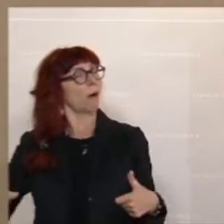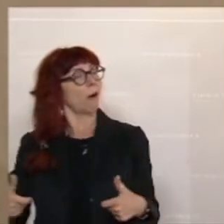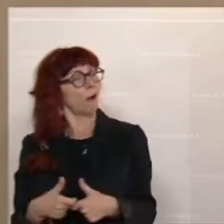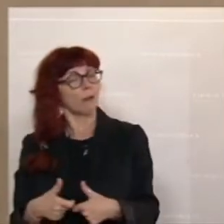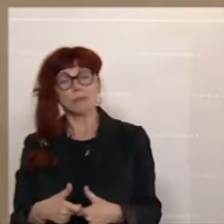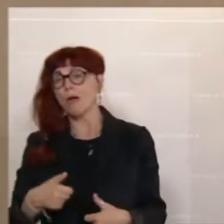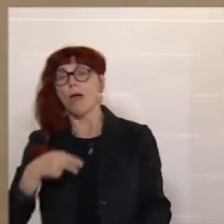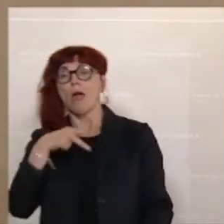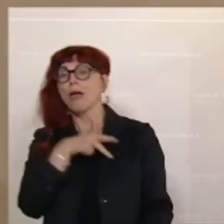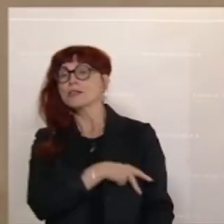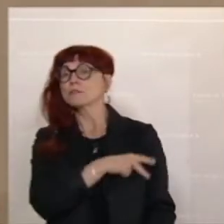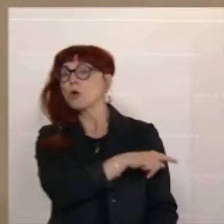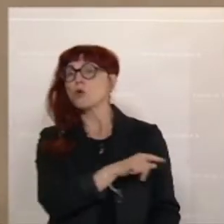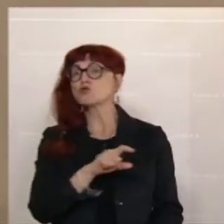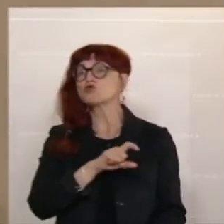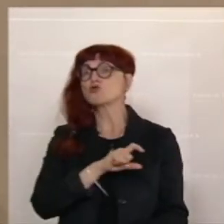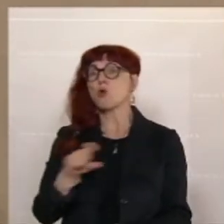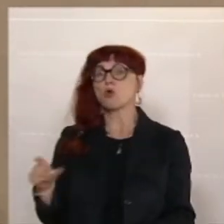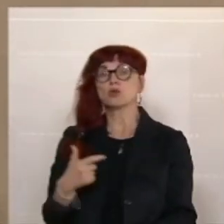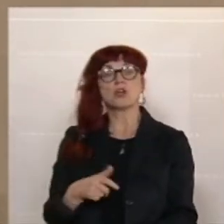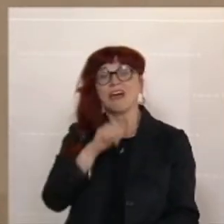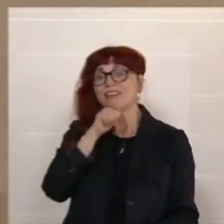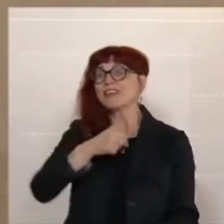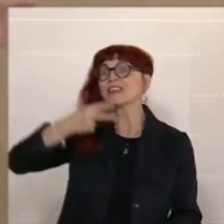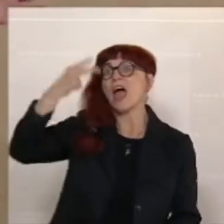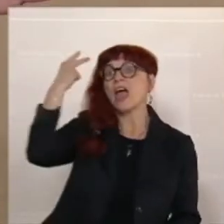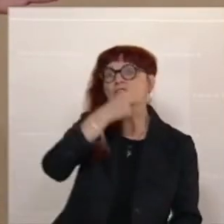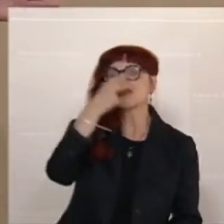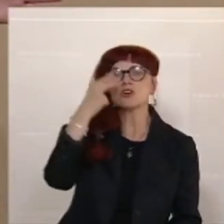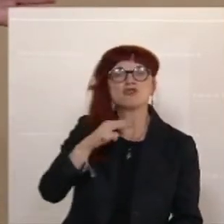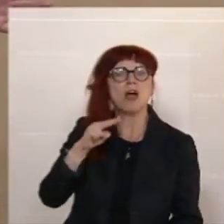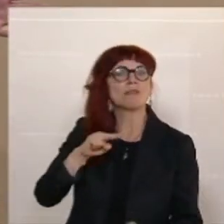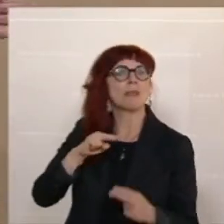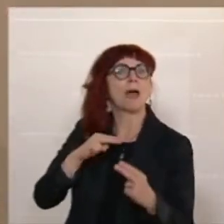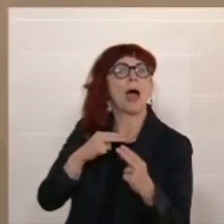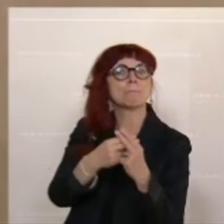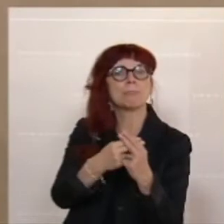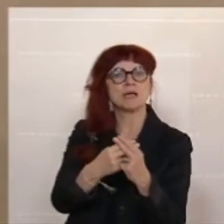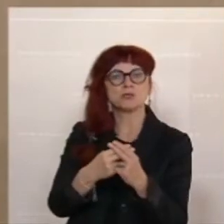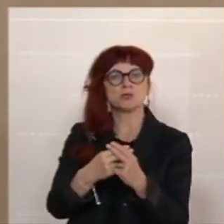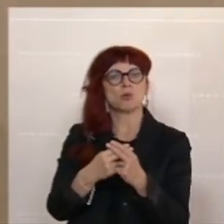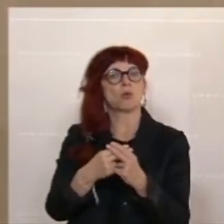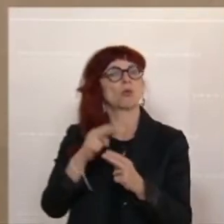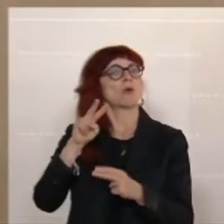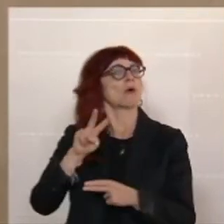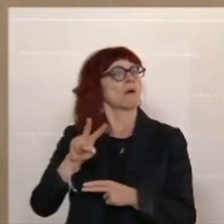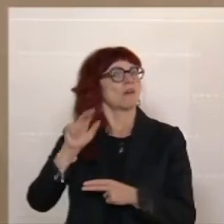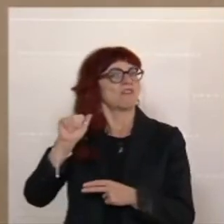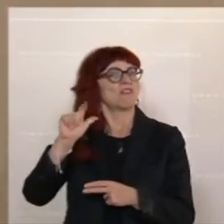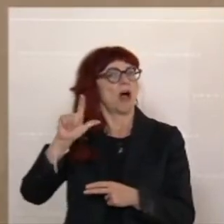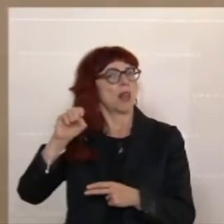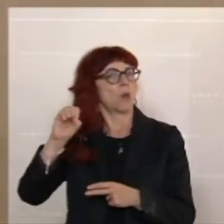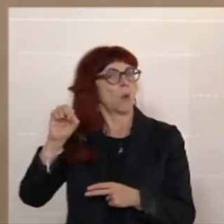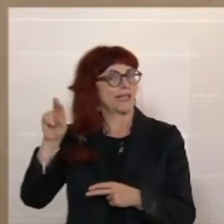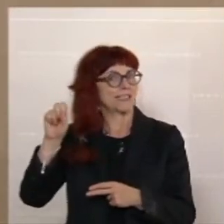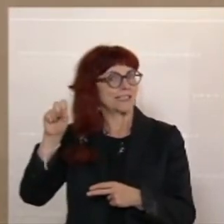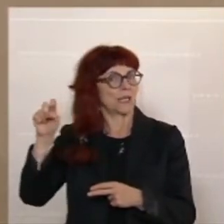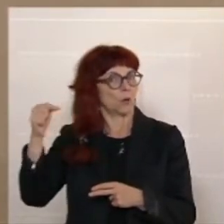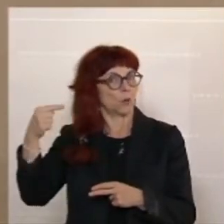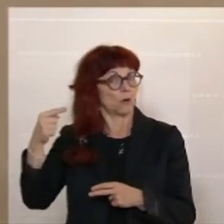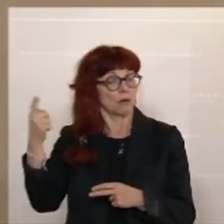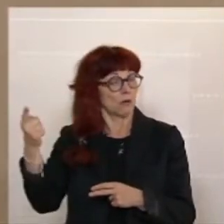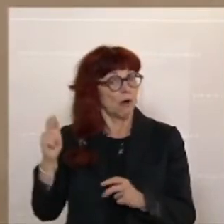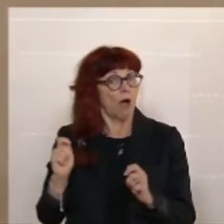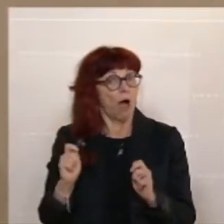SPÖ, die stimmt einer Valorisierung nicht zu. Wo ist denn der Antrag hier? Hat ihn jemand gesehen? Nein, es